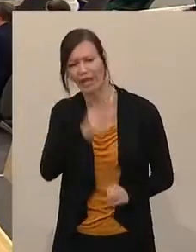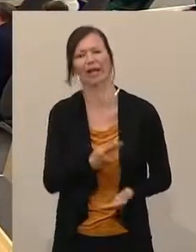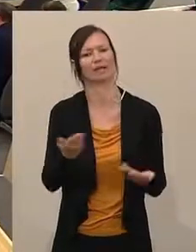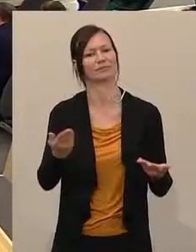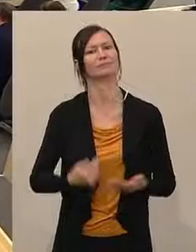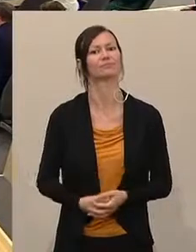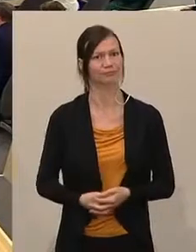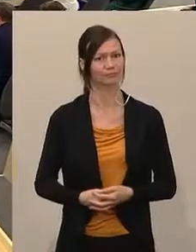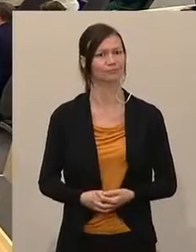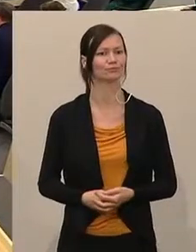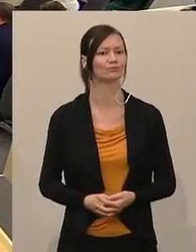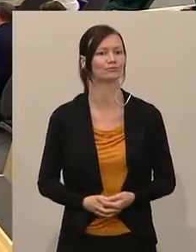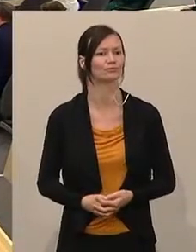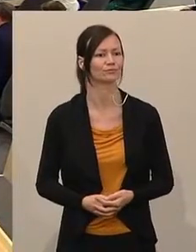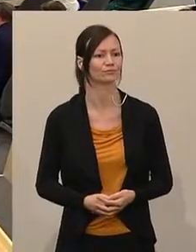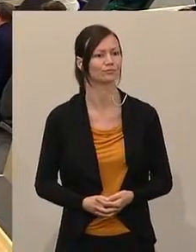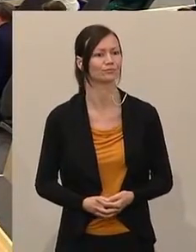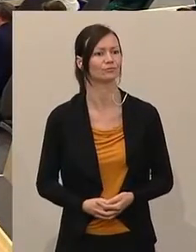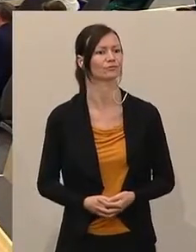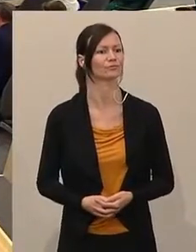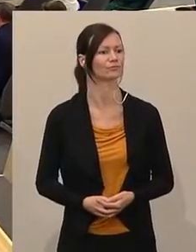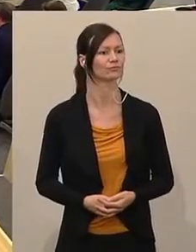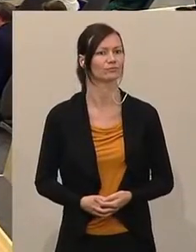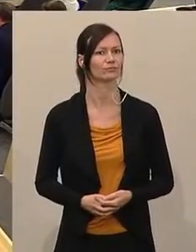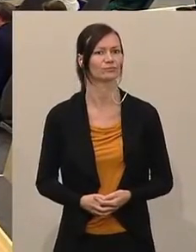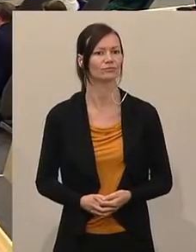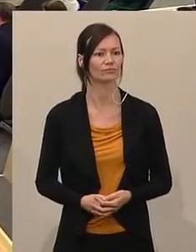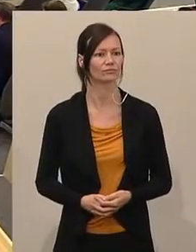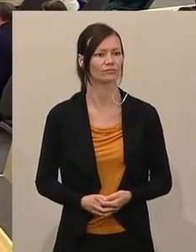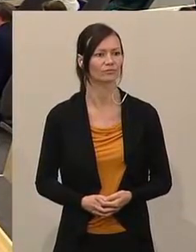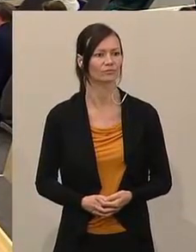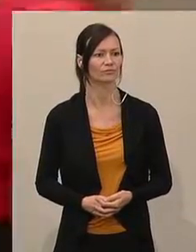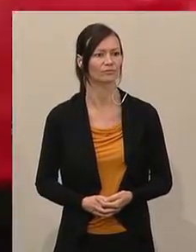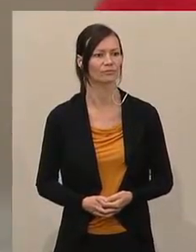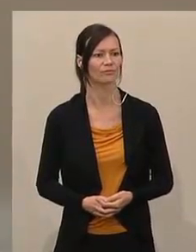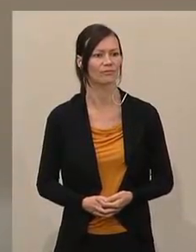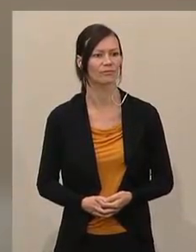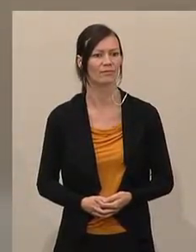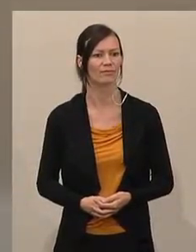im Auftrag von Funk